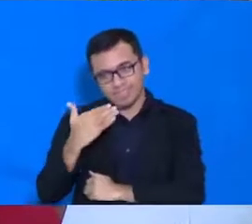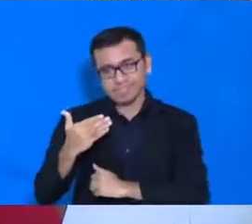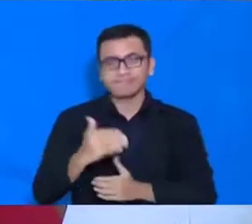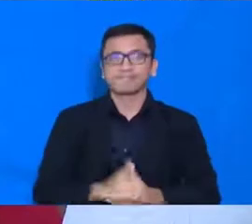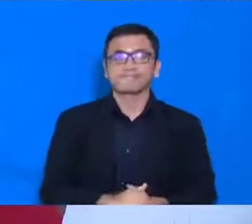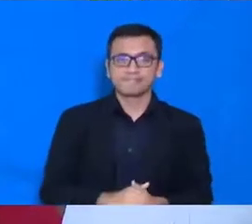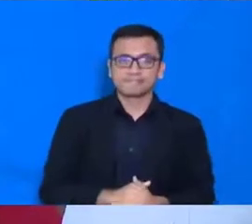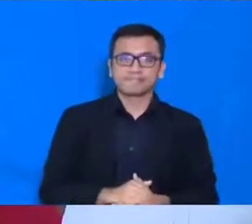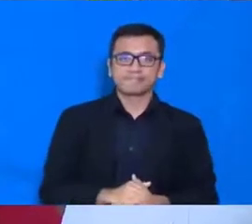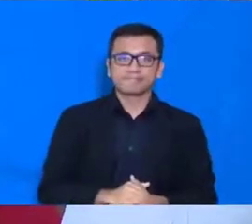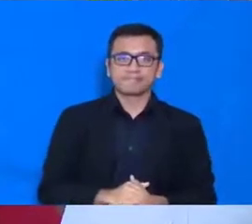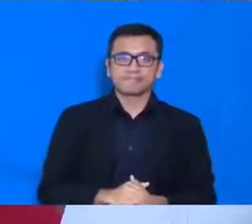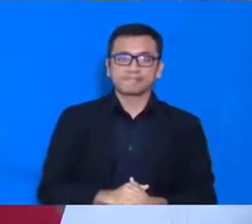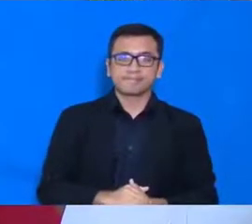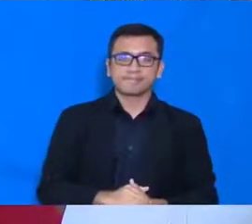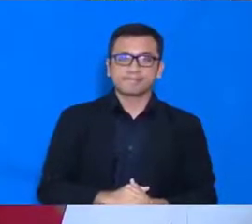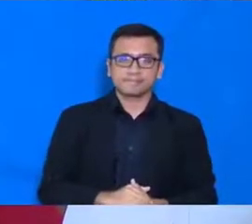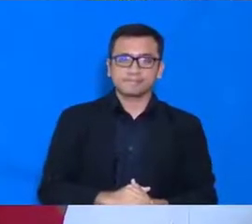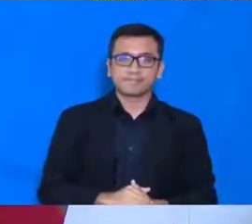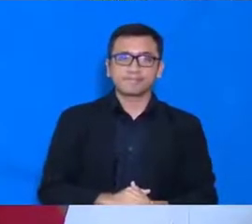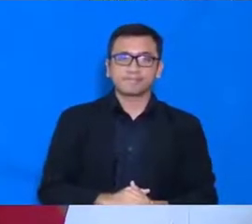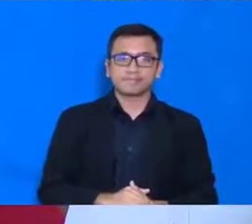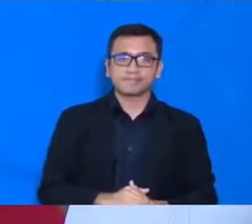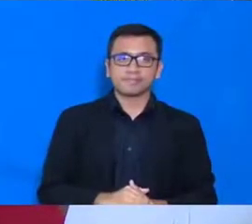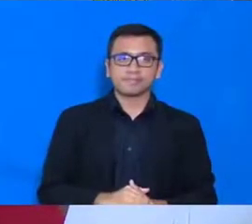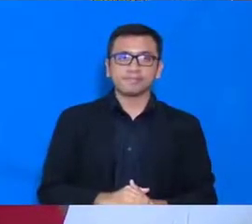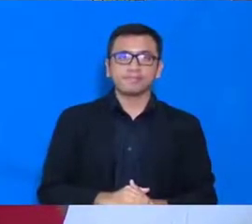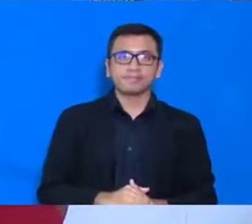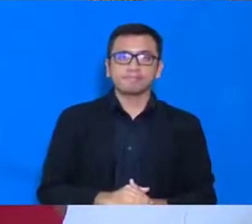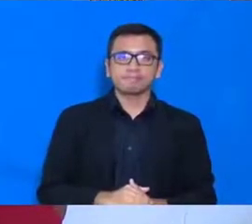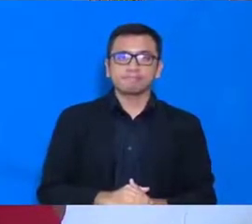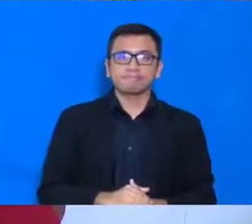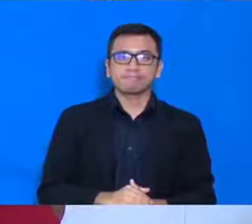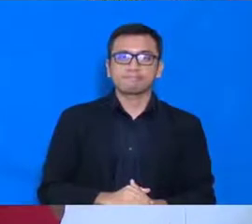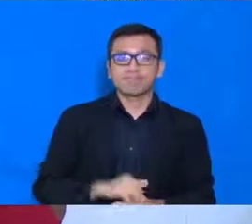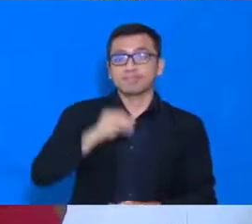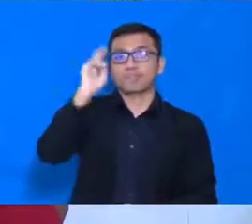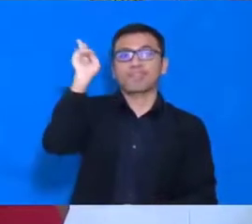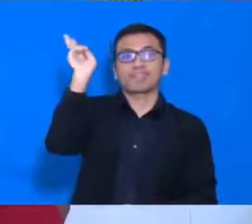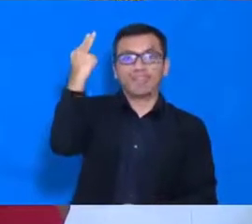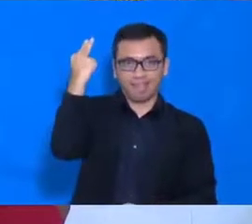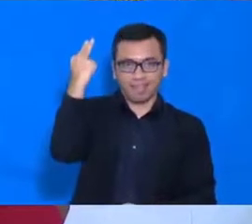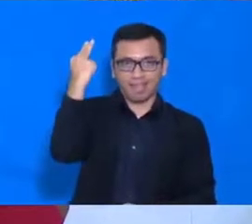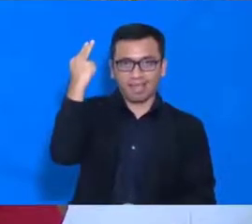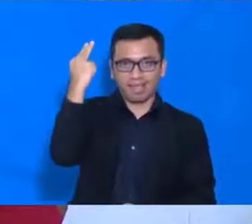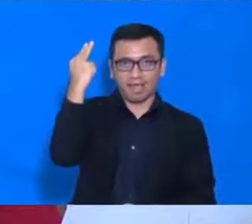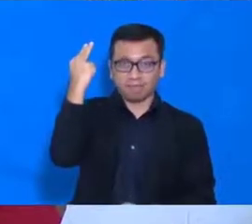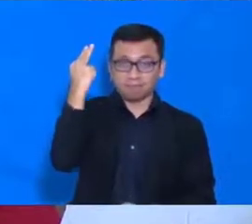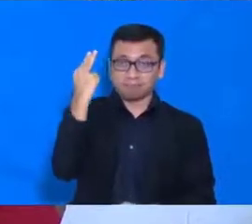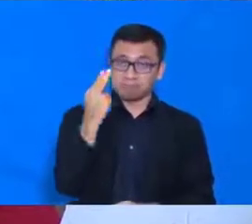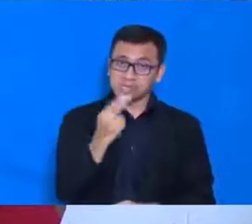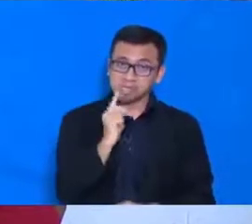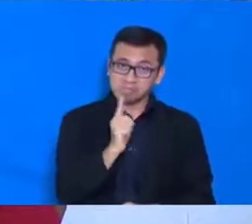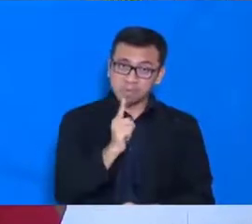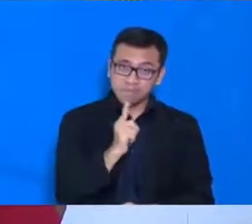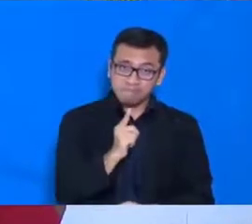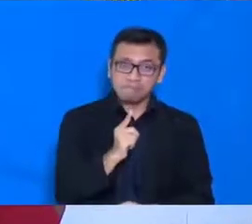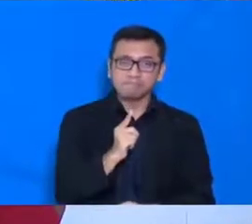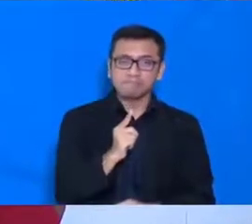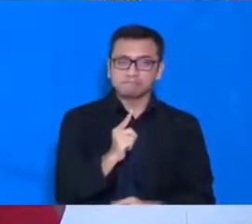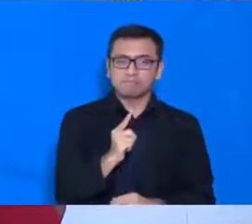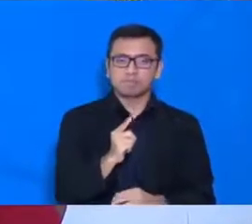menyampaikan, apresiasi, dan dukungan, terhadap pemerintah, terkhusus melalui kerja keras, dan